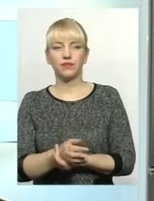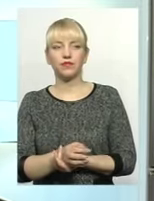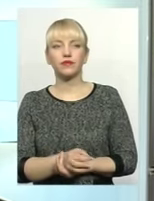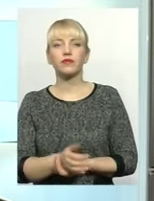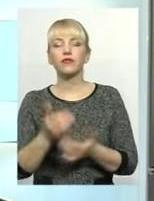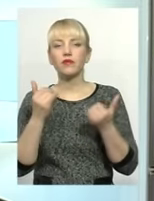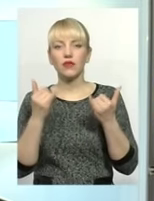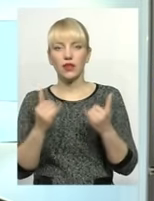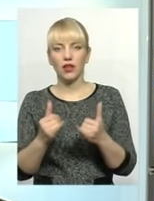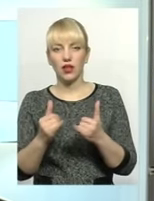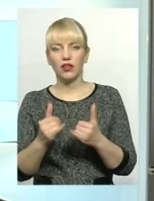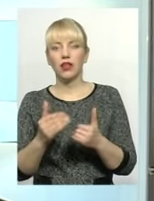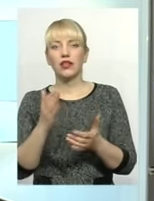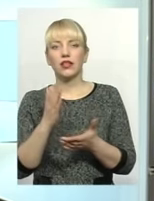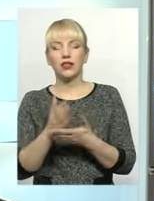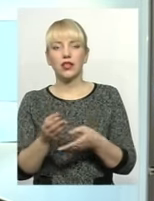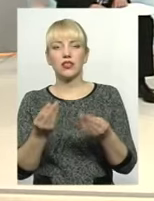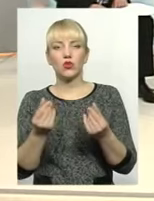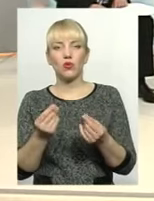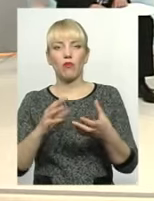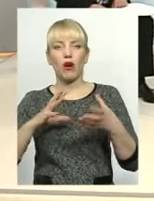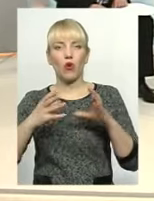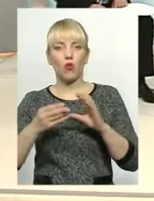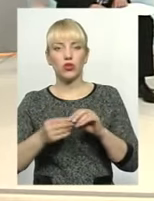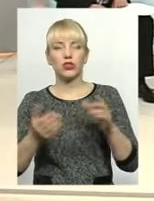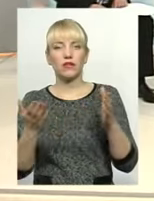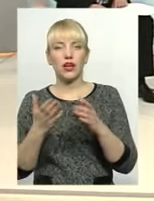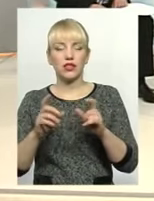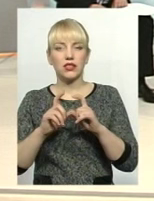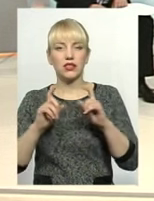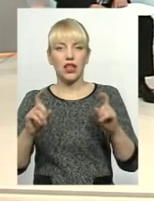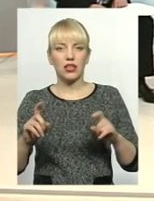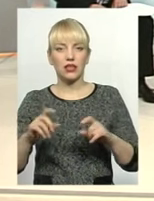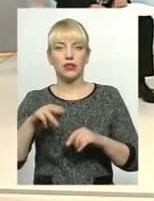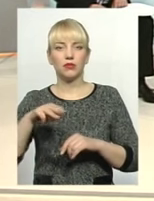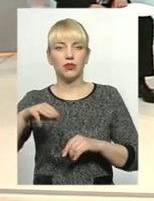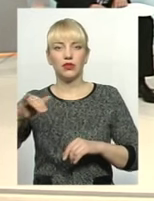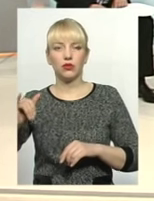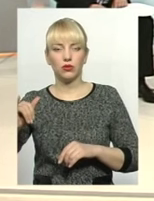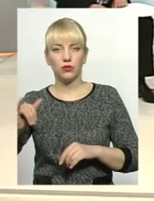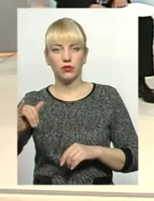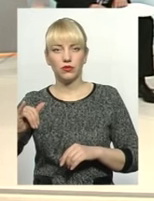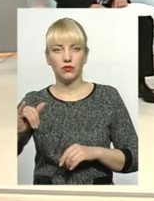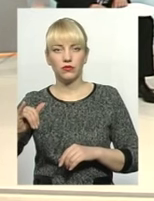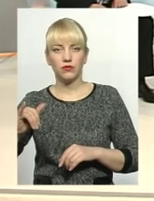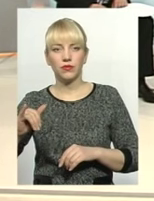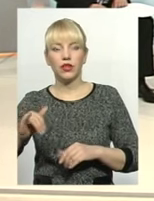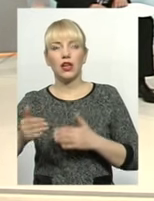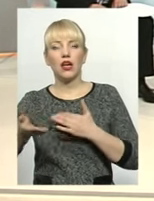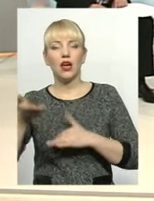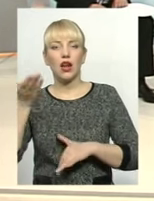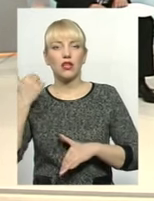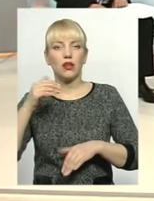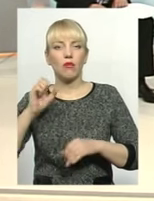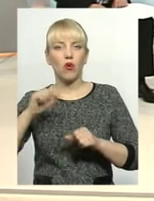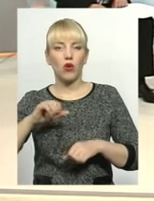Нині є певна сума коштів, які заклади професійно-технічної освіти раніше могли